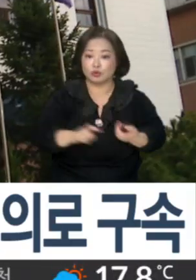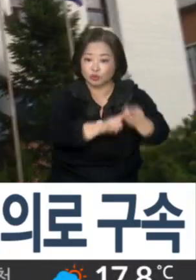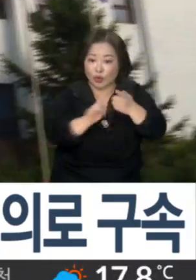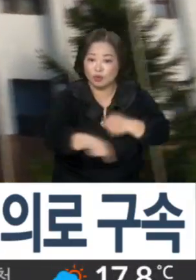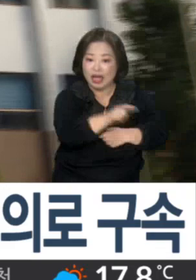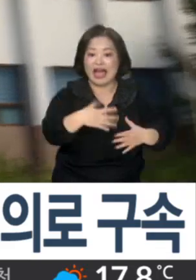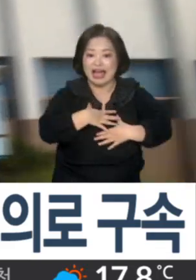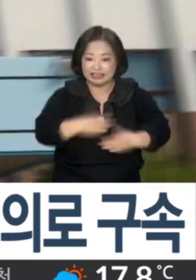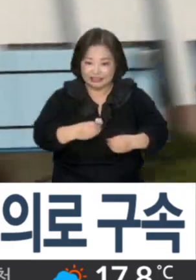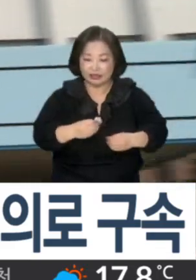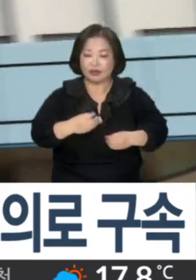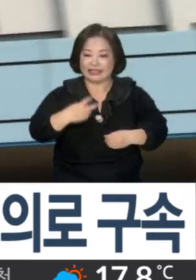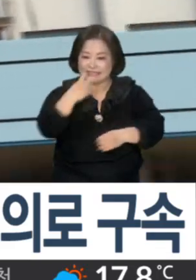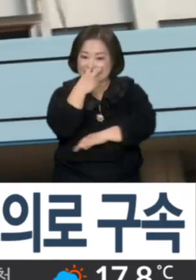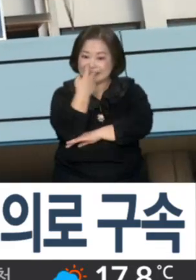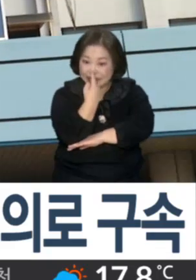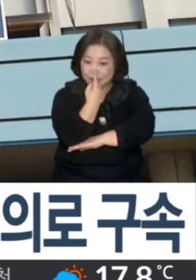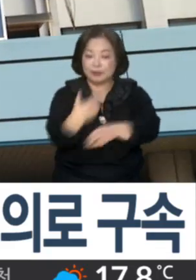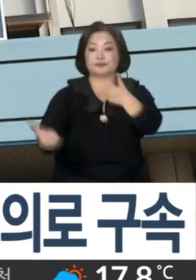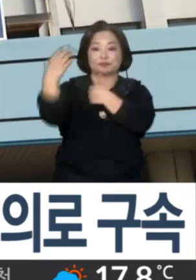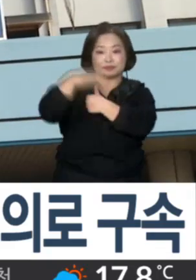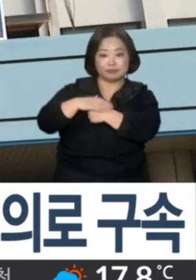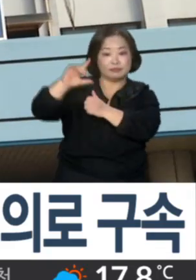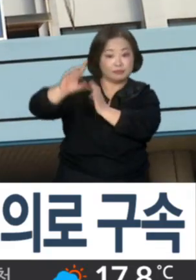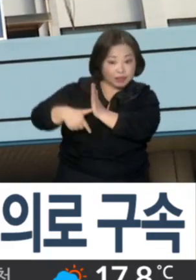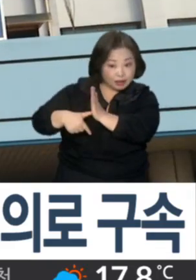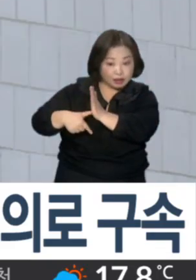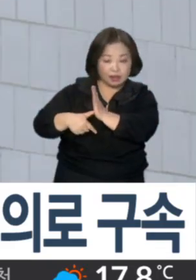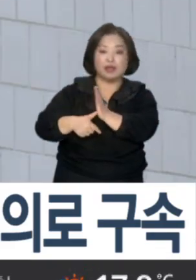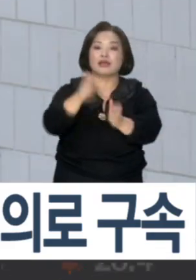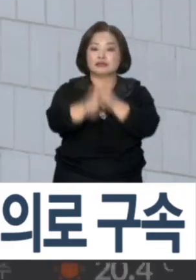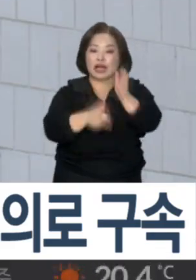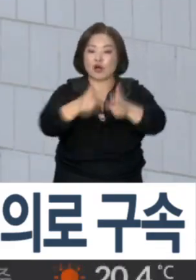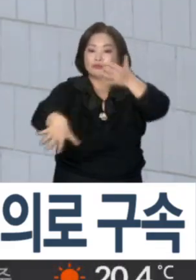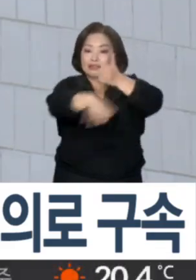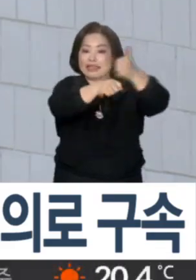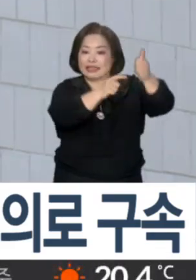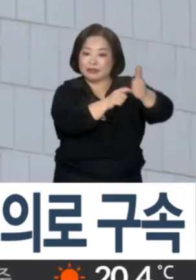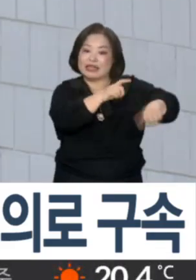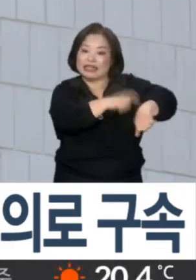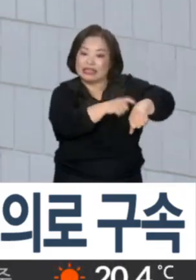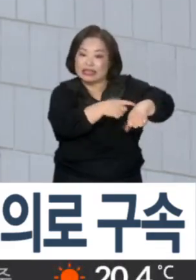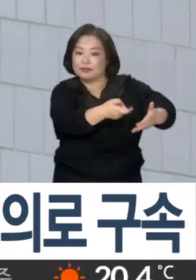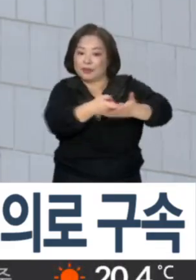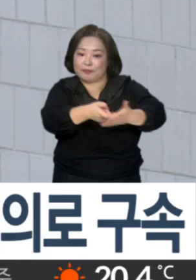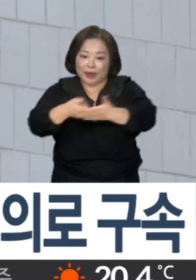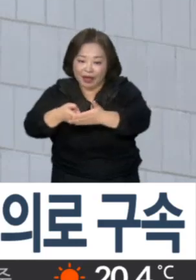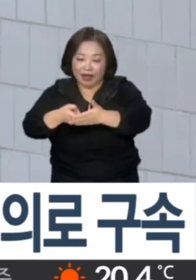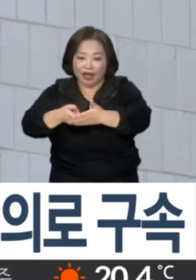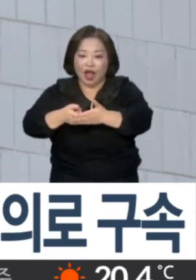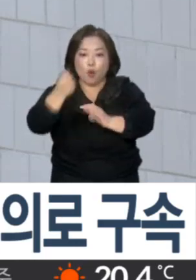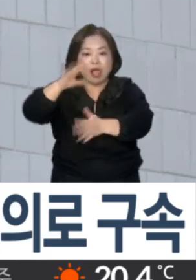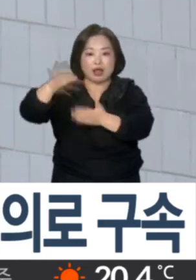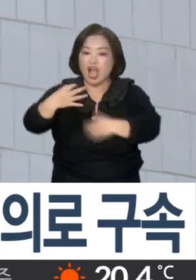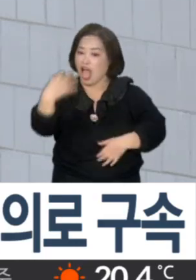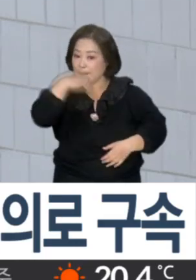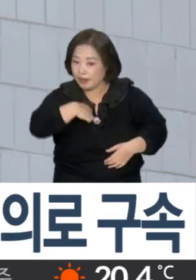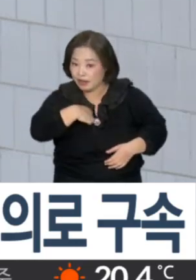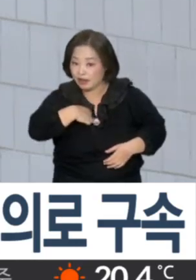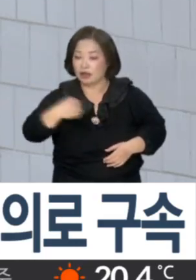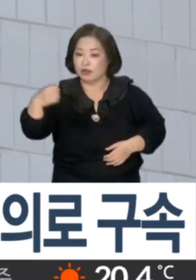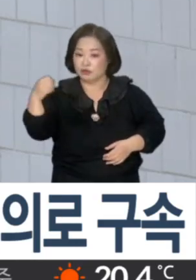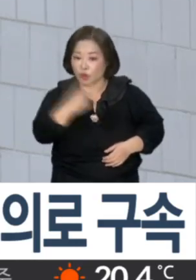노동안전지킴이 사업을 위탁받아 진행할 당시 사업 책임자의 근무 시간을 줄여 나머지 임금을 가로채거나